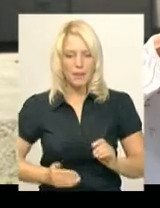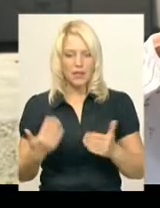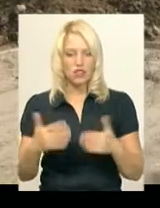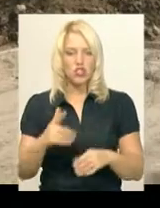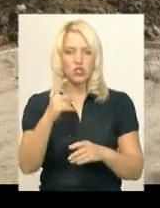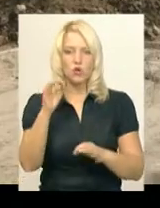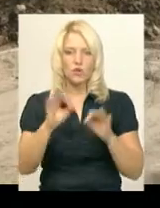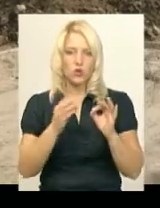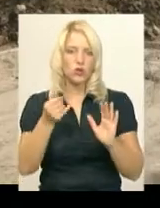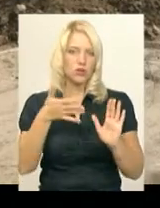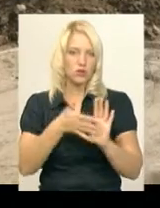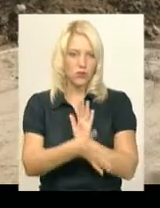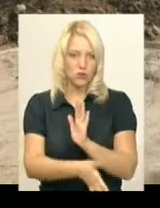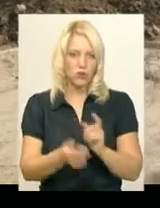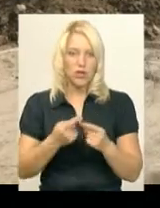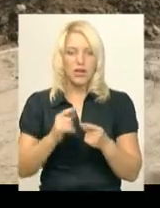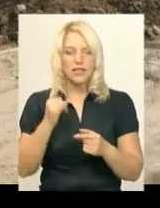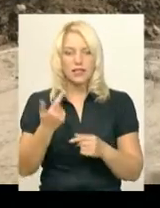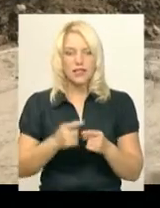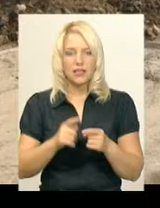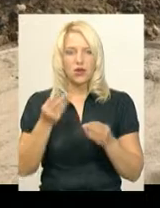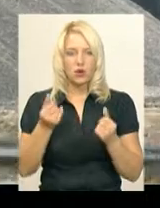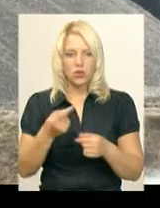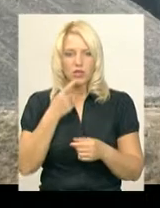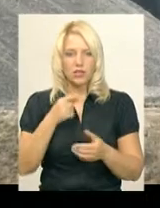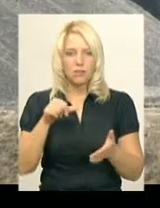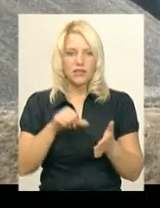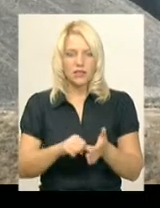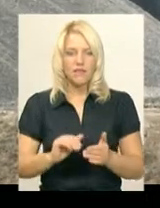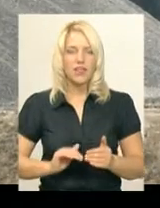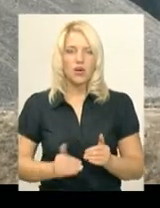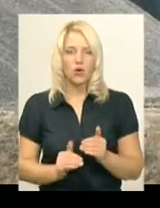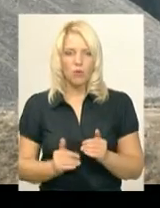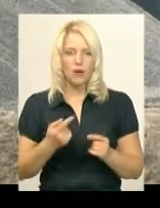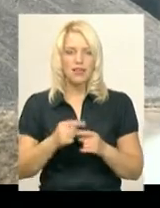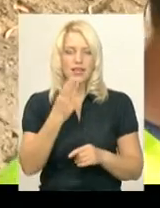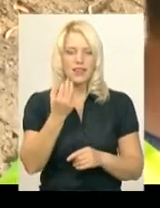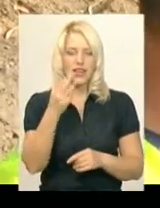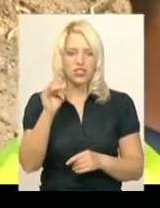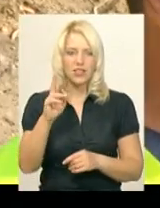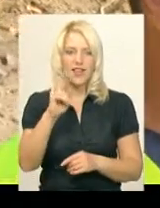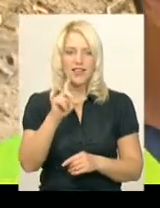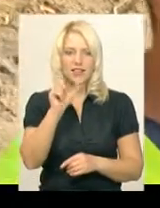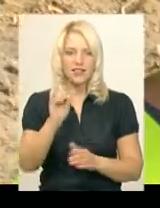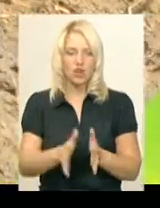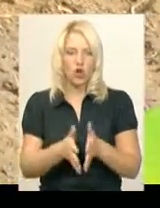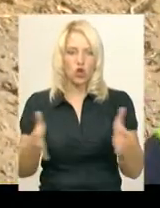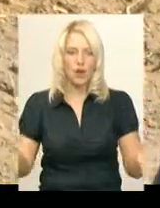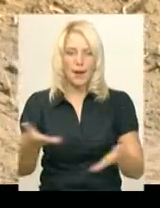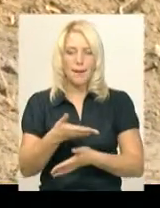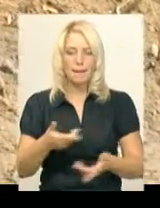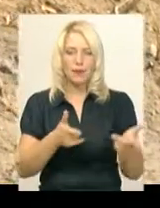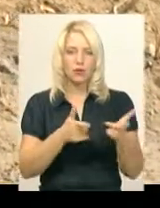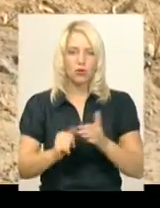освоїв. За ці гроші, каже представник компанії-підрядника Андрій Женкатий, Тещин язик розширяють. Ми підготовимо основу